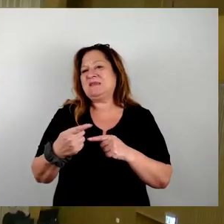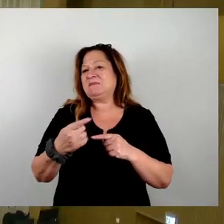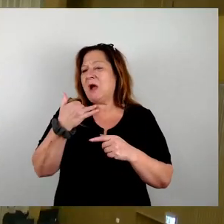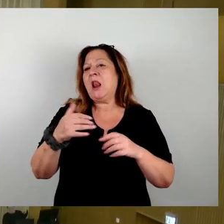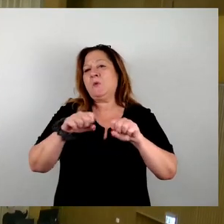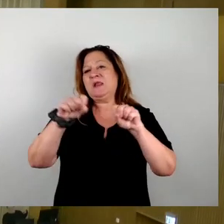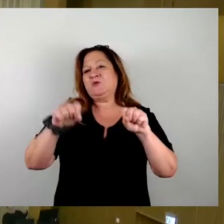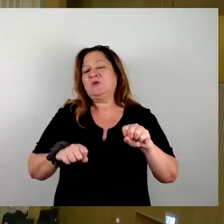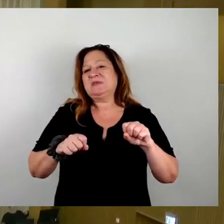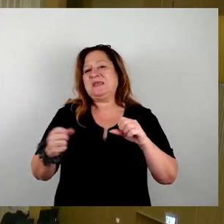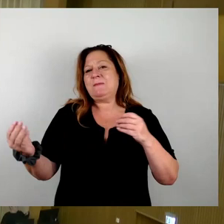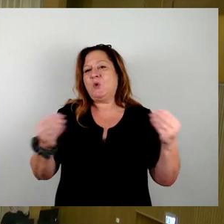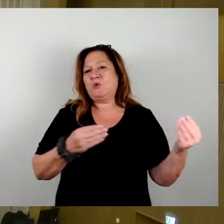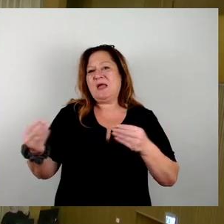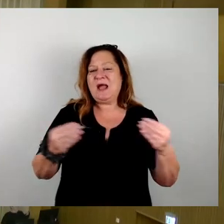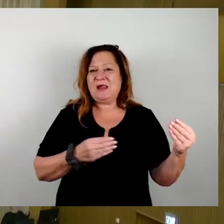Noch mal Wortsmeldung, Herr Hans.